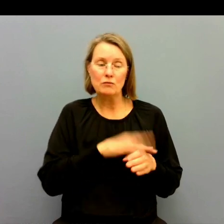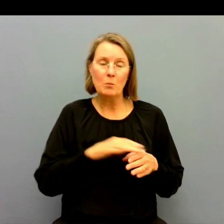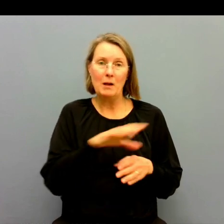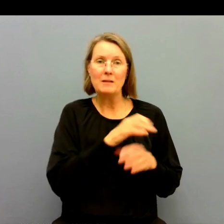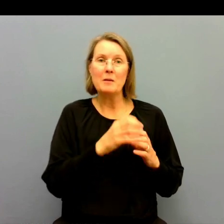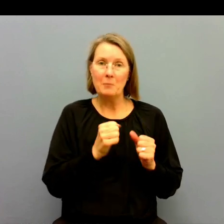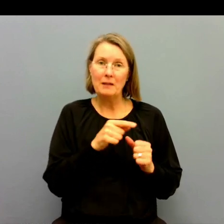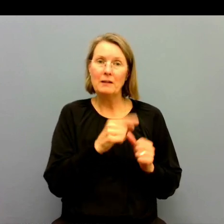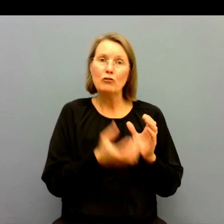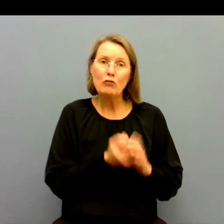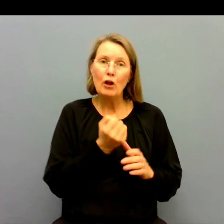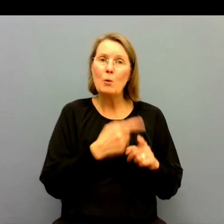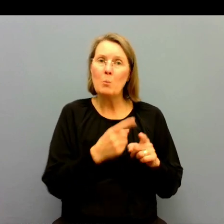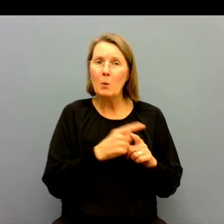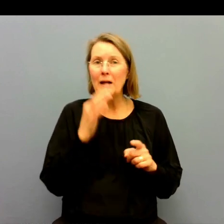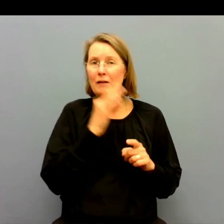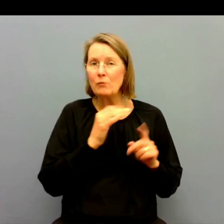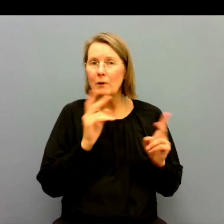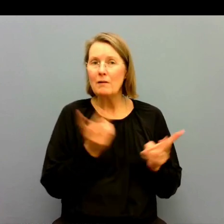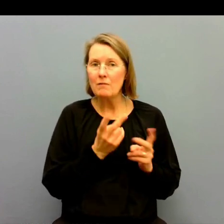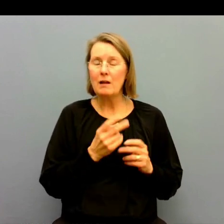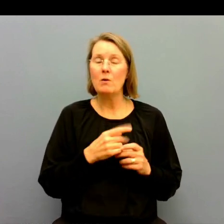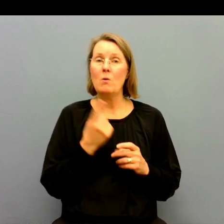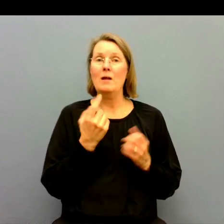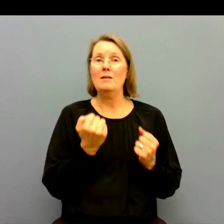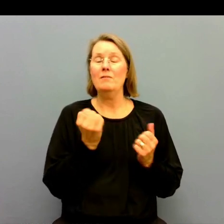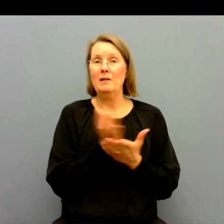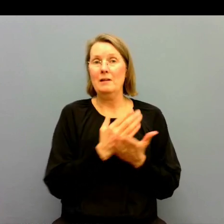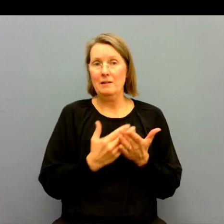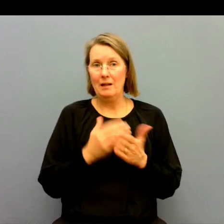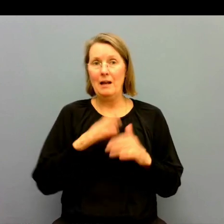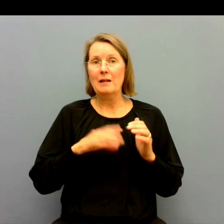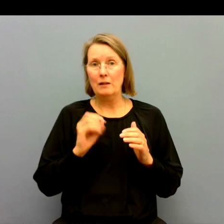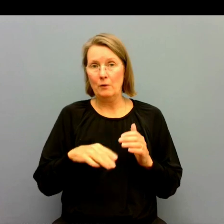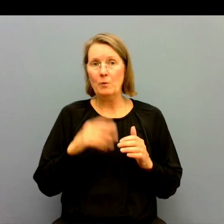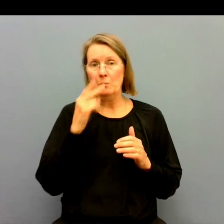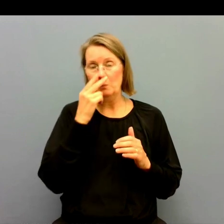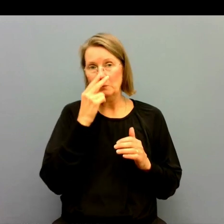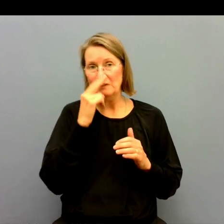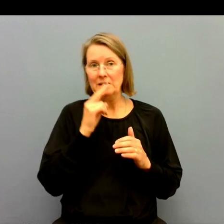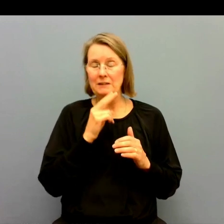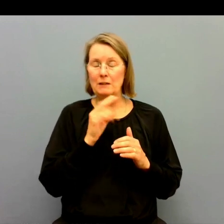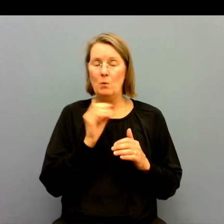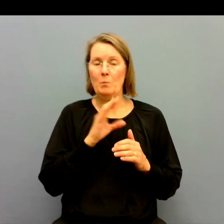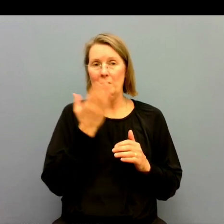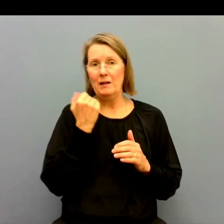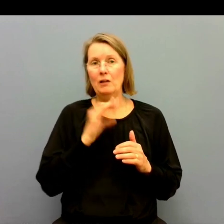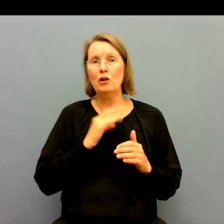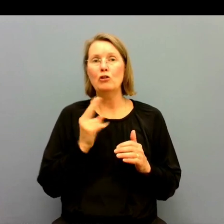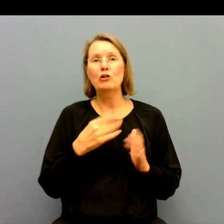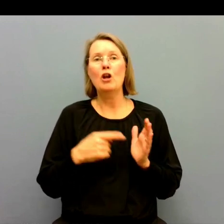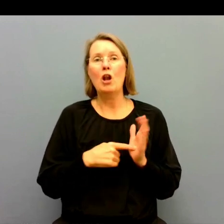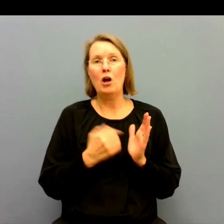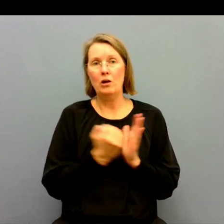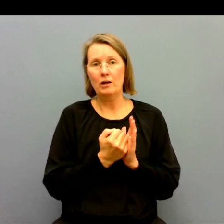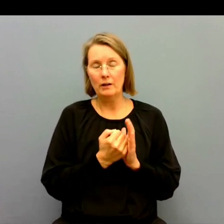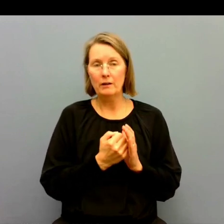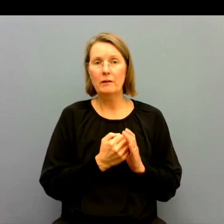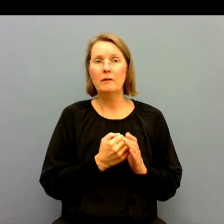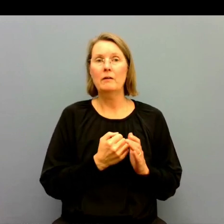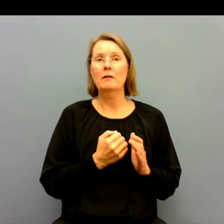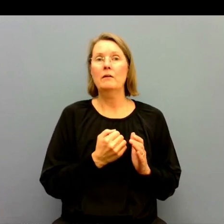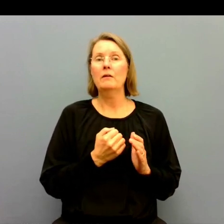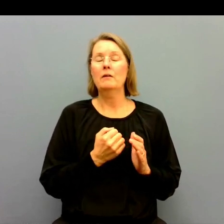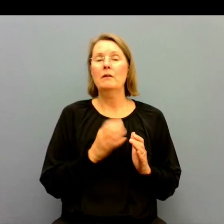Men den tar tag i frågorna på ett annat sätt. Och en av de viktigaste bitarna är ju att titta på en ny lagstiftning. Det lyftes ju